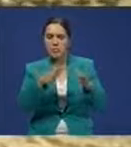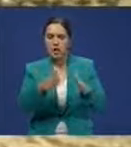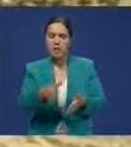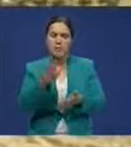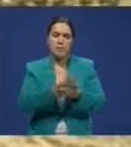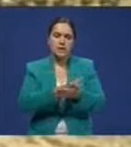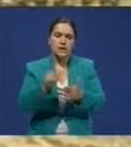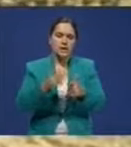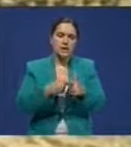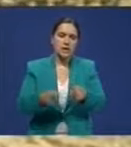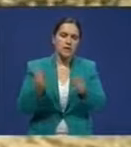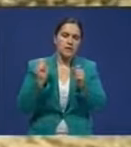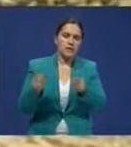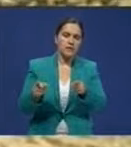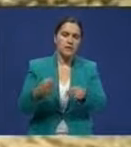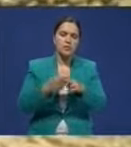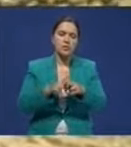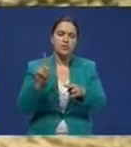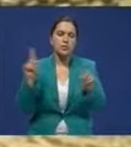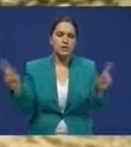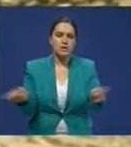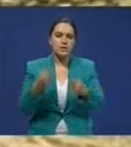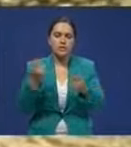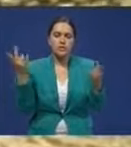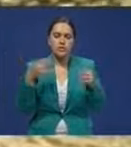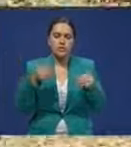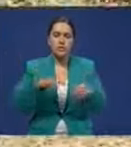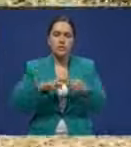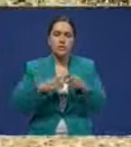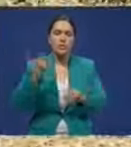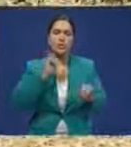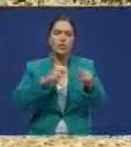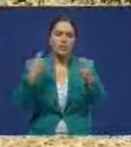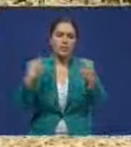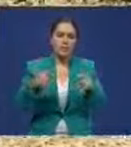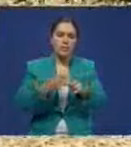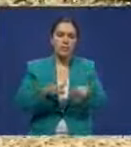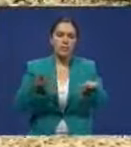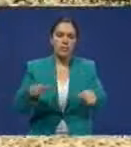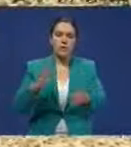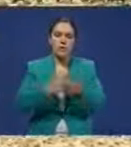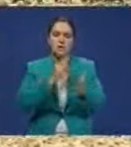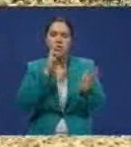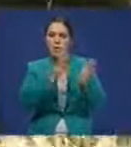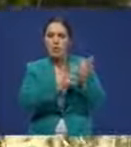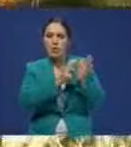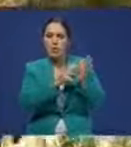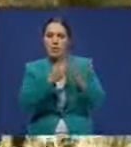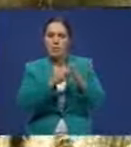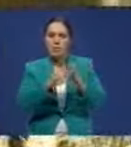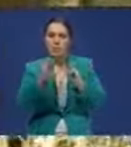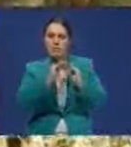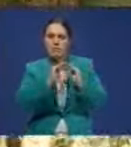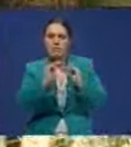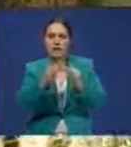вовсе выкидываем. Чтобы развивать отрасль, сейчас необходимо решить проблему сбыта. Местный каракуль вызывает интерес у иностранных предпринимателей.